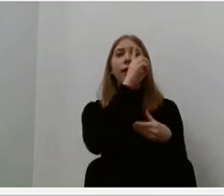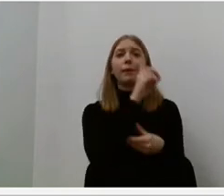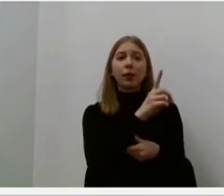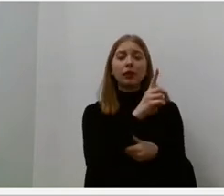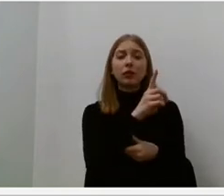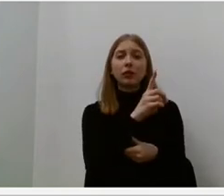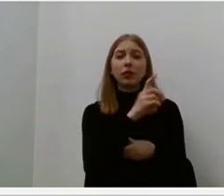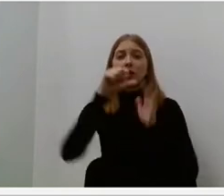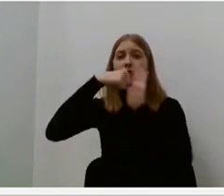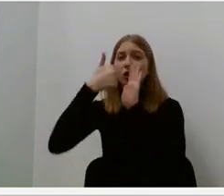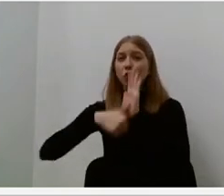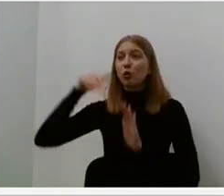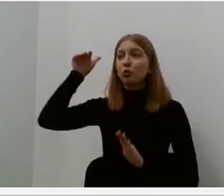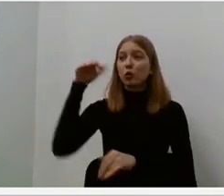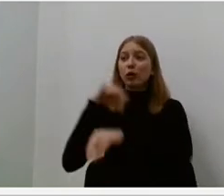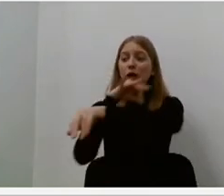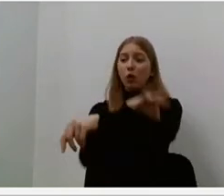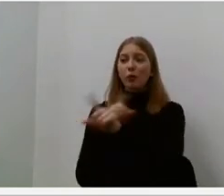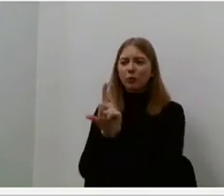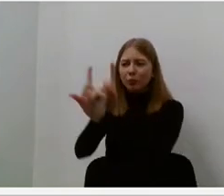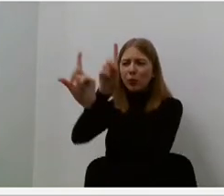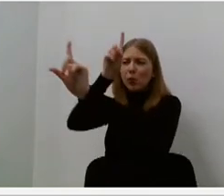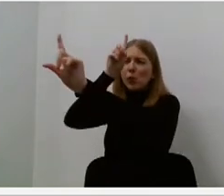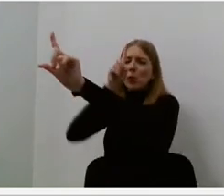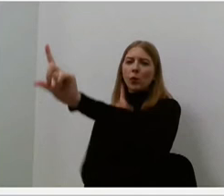tūkstančių ar daugiau kilometrų atstume.